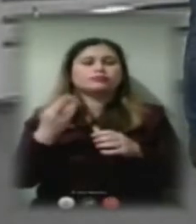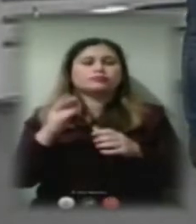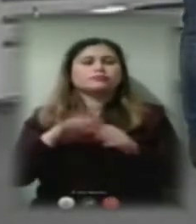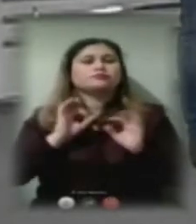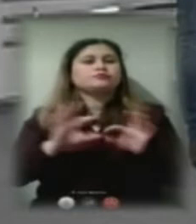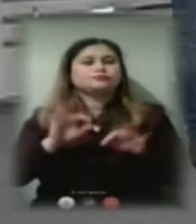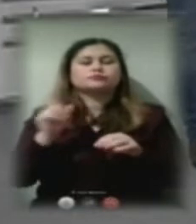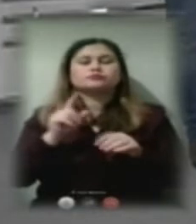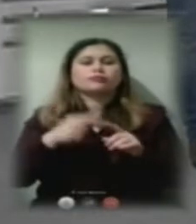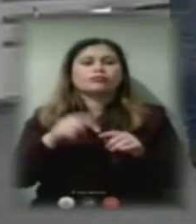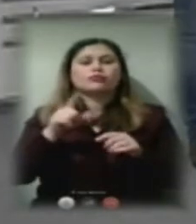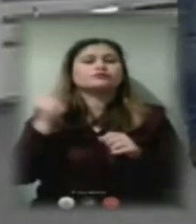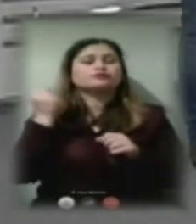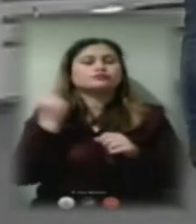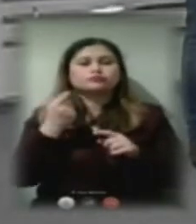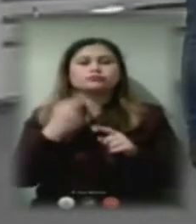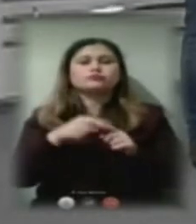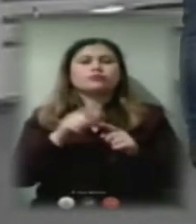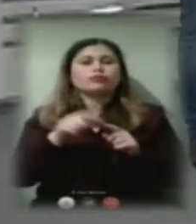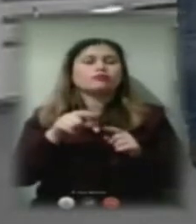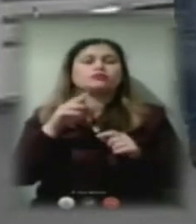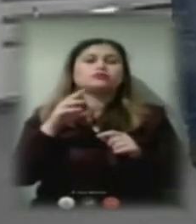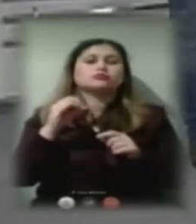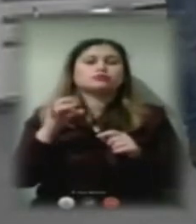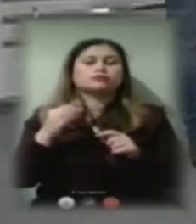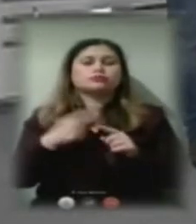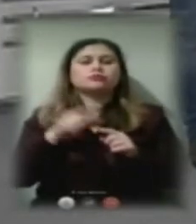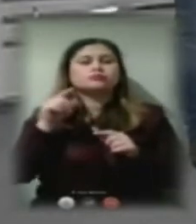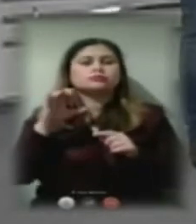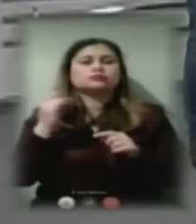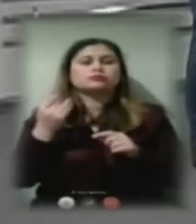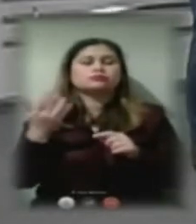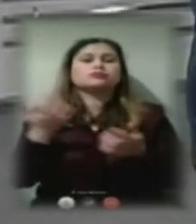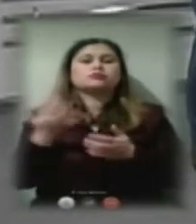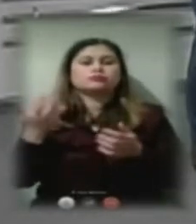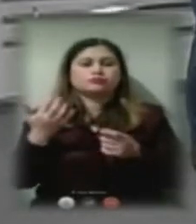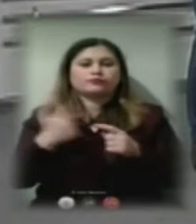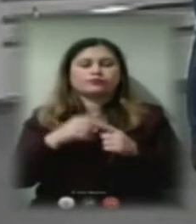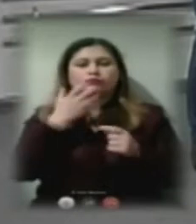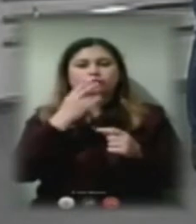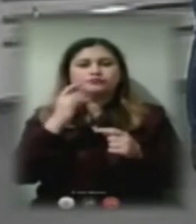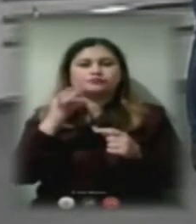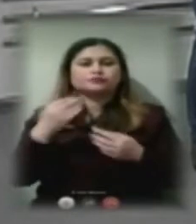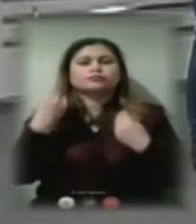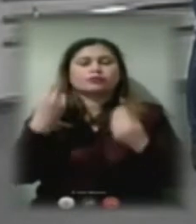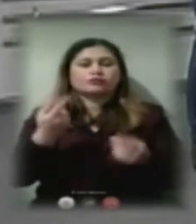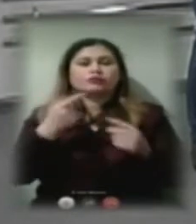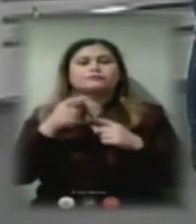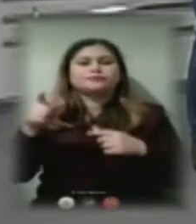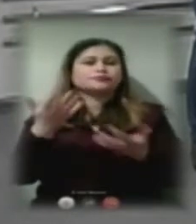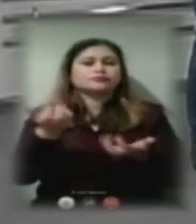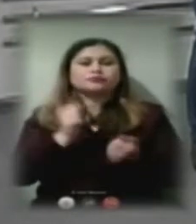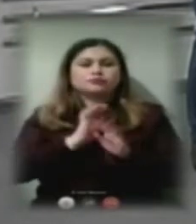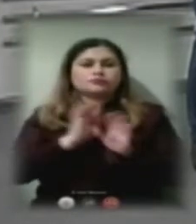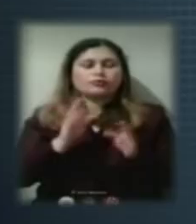чим загрожує така ситуація і прокоментував ту ситуацію, коли теплоносій подали, а його не приймають. Будь ласка.